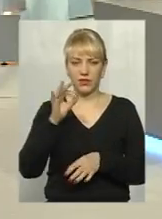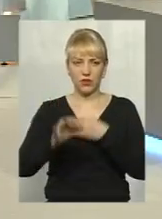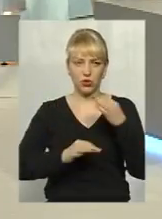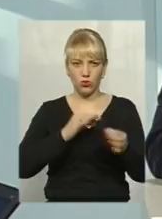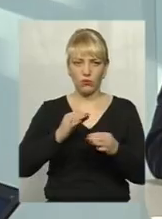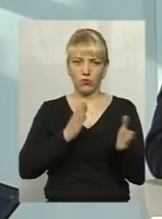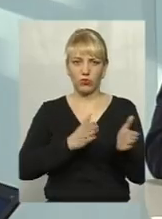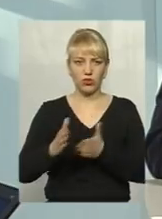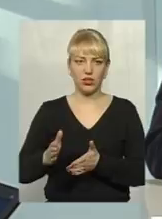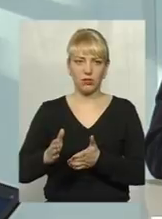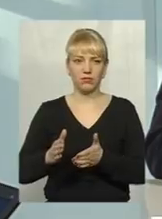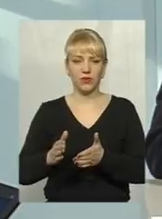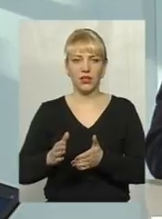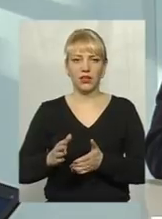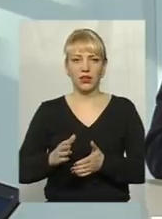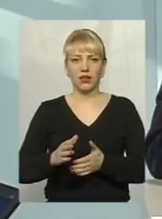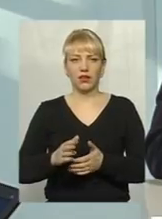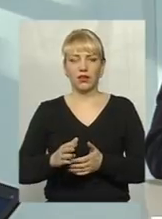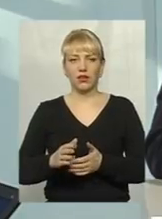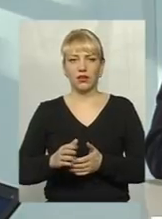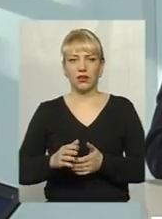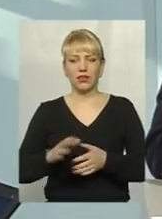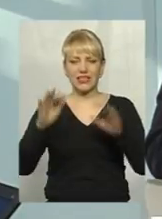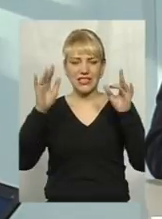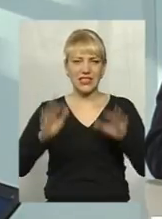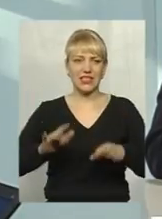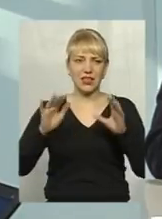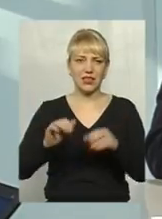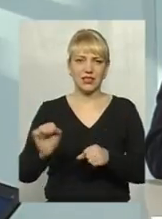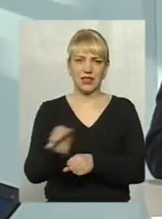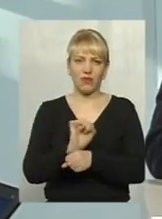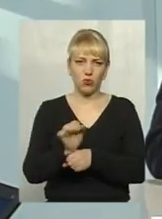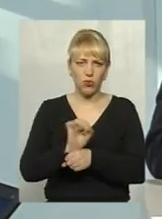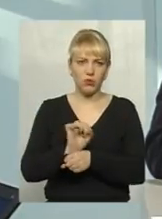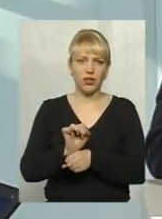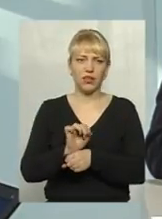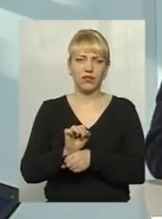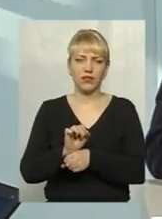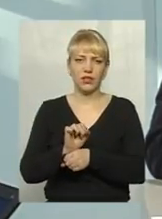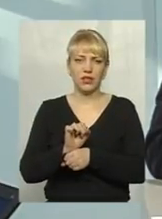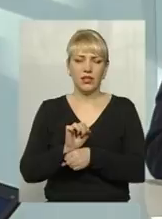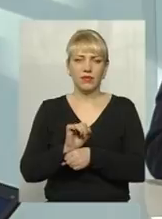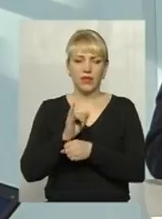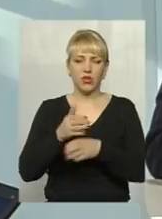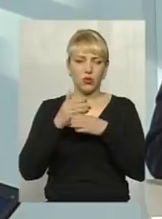режимі, не вилазили з тих снігів, не вилазили з автомобілів. І допомагали людям, які